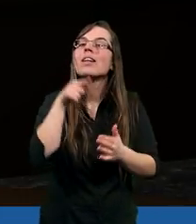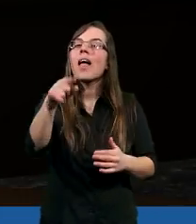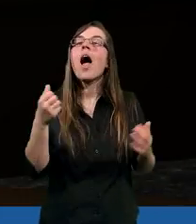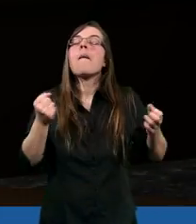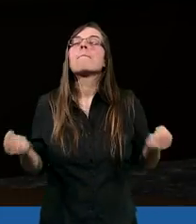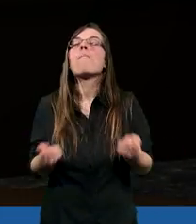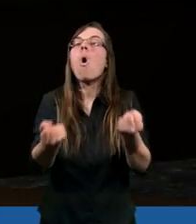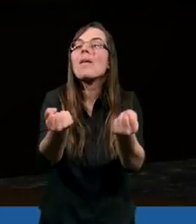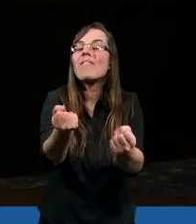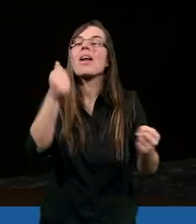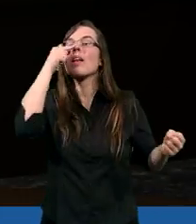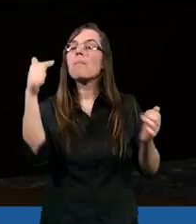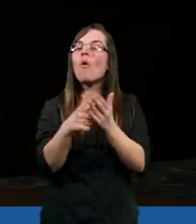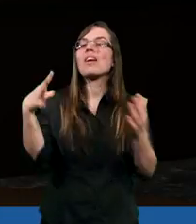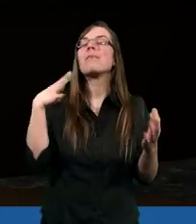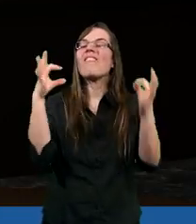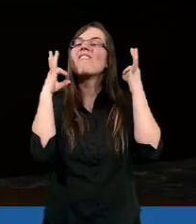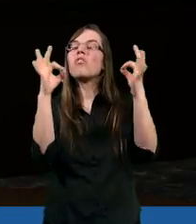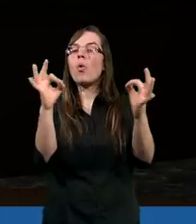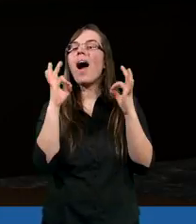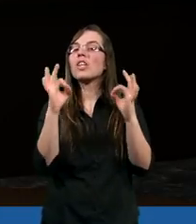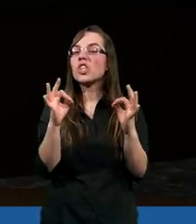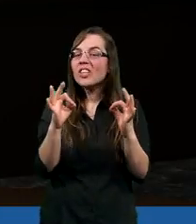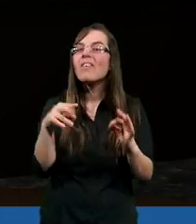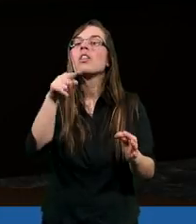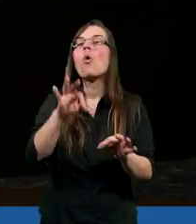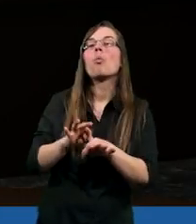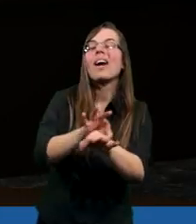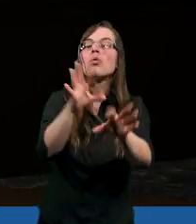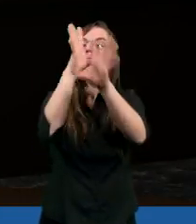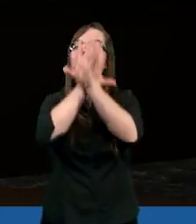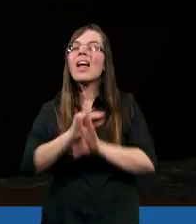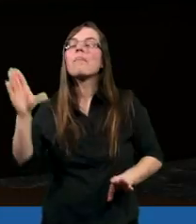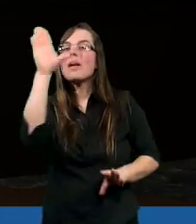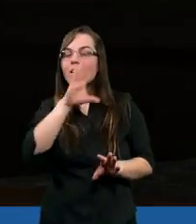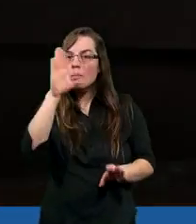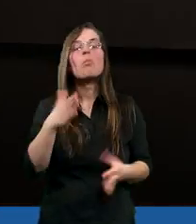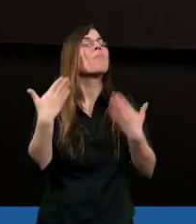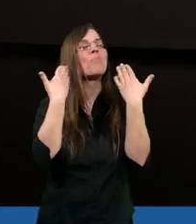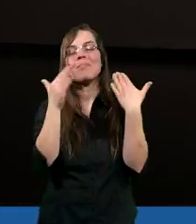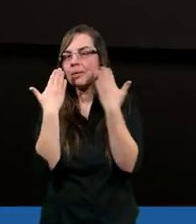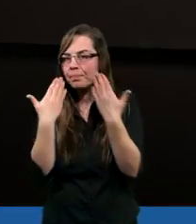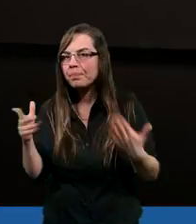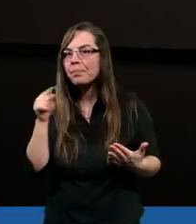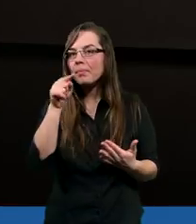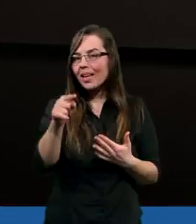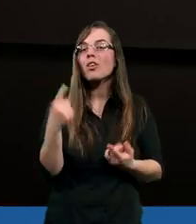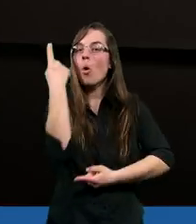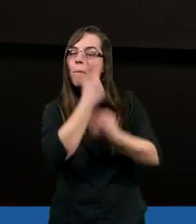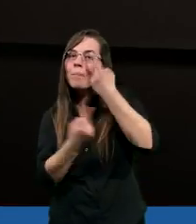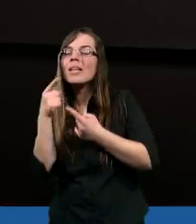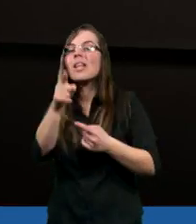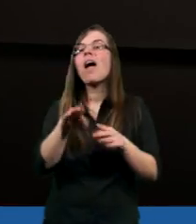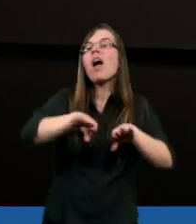motywacja powinna być właściwa, właściwie ukierunkowana. To uwielbienie Boga. Dziękuję za ten akcent, za to